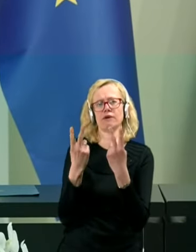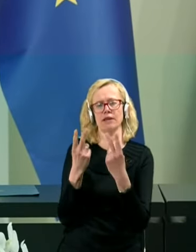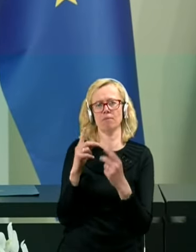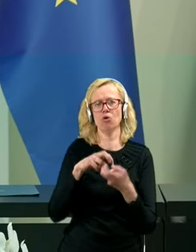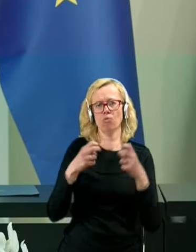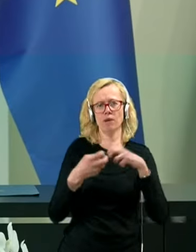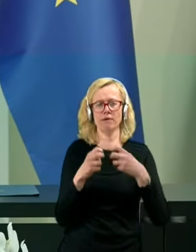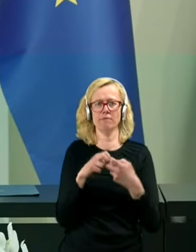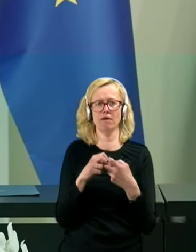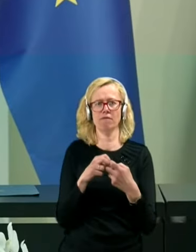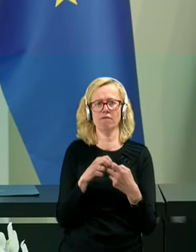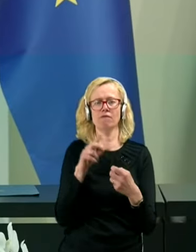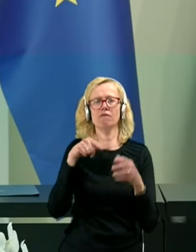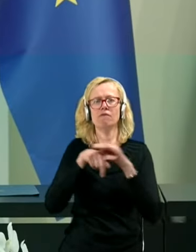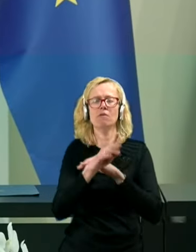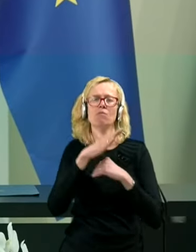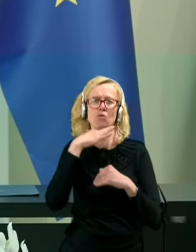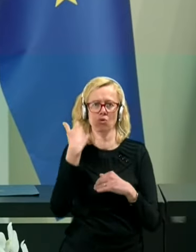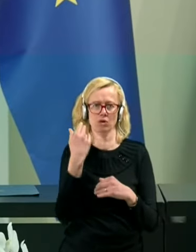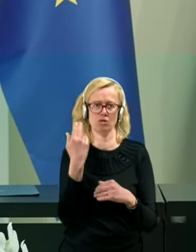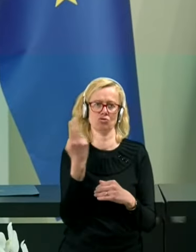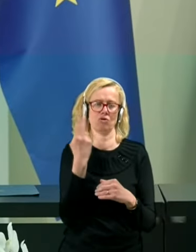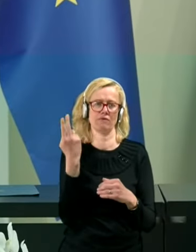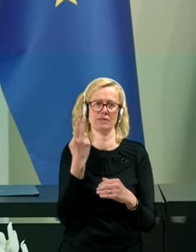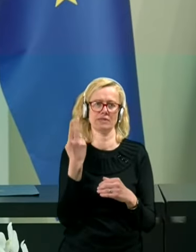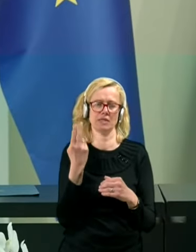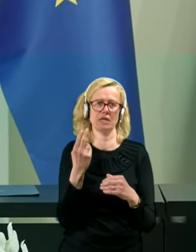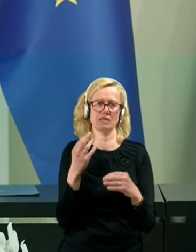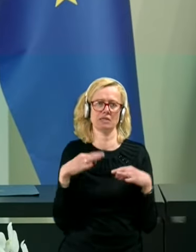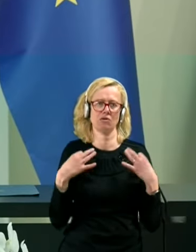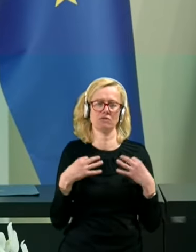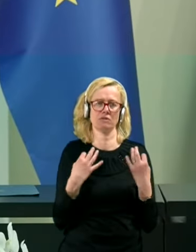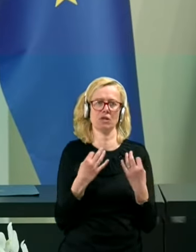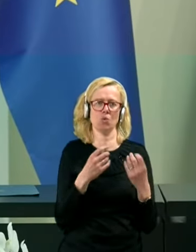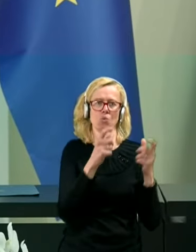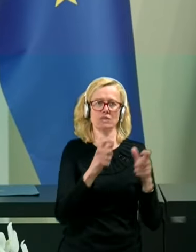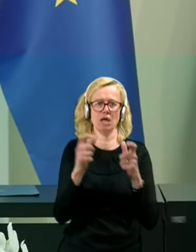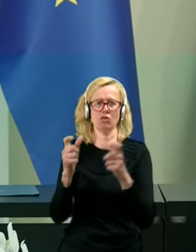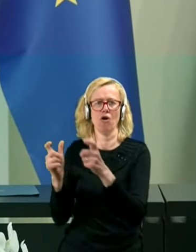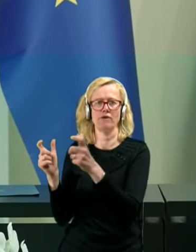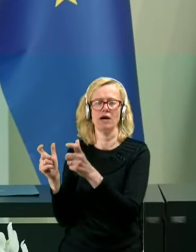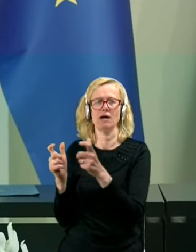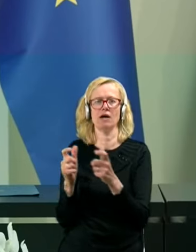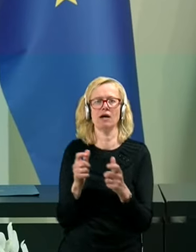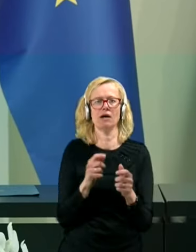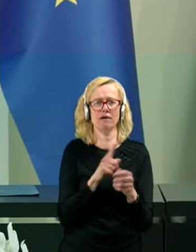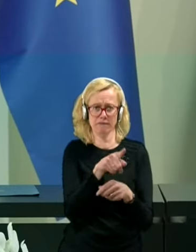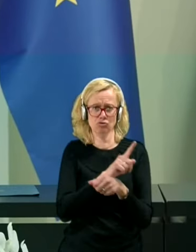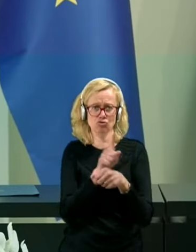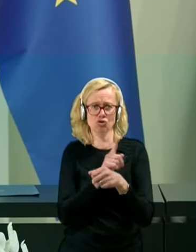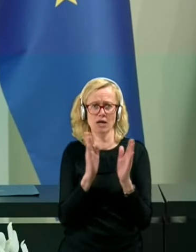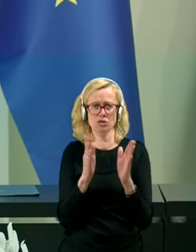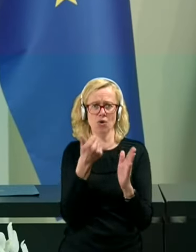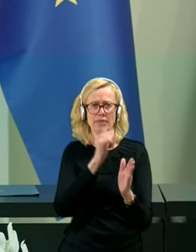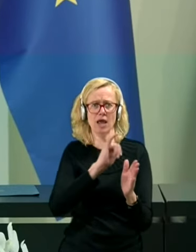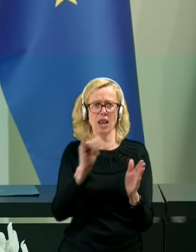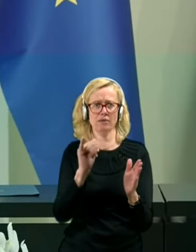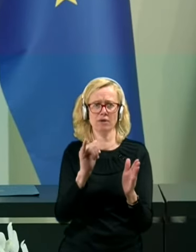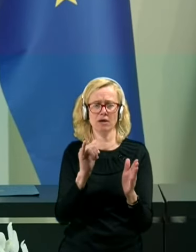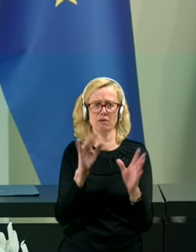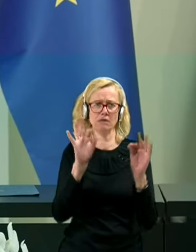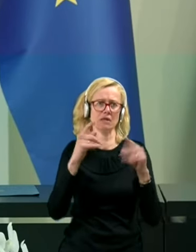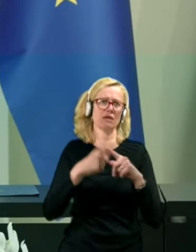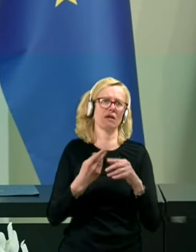mnogih slovenskih zdravstvenih ustanovah, ki so v času enega leta podeseterile